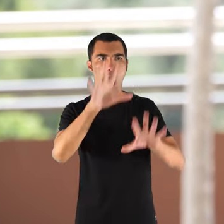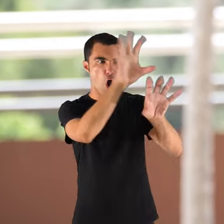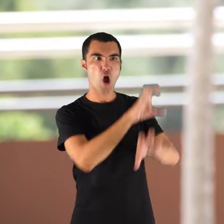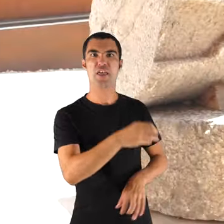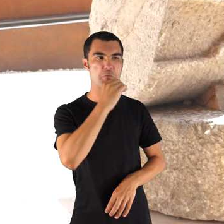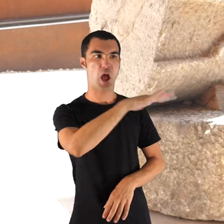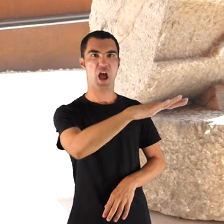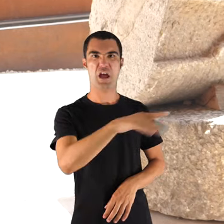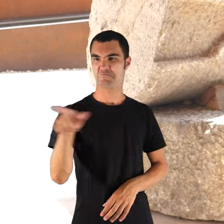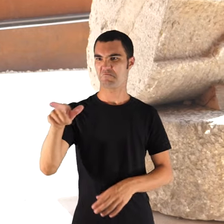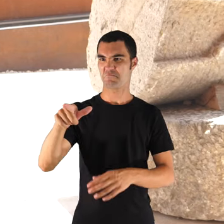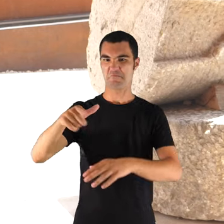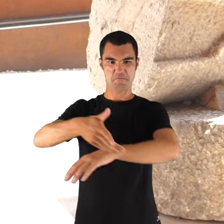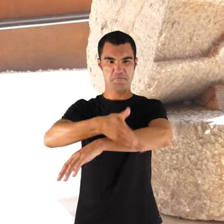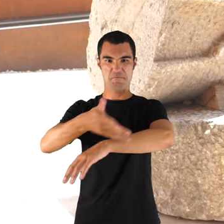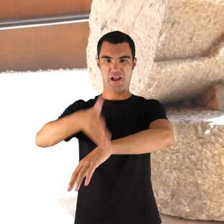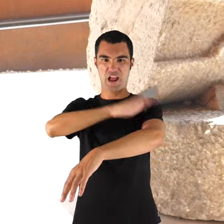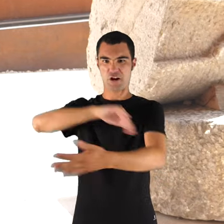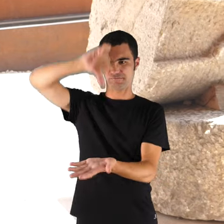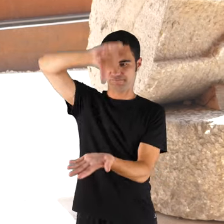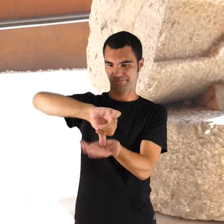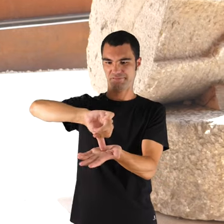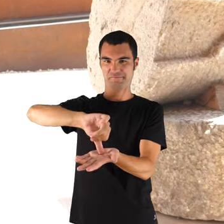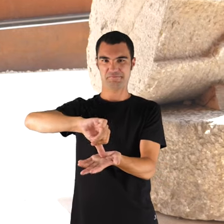de sol. Som un entremedit que